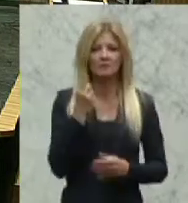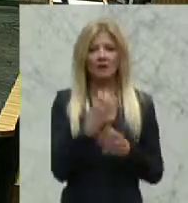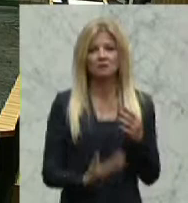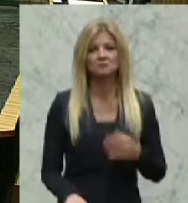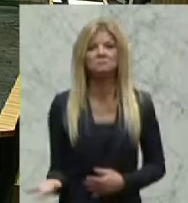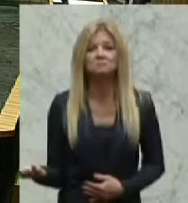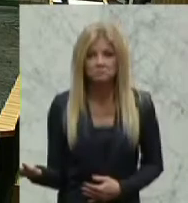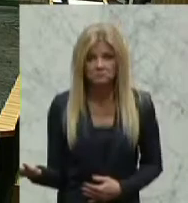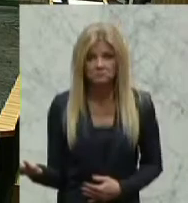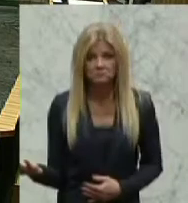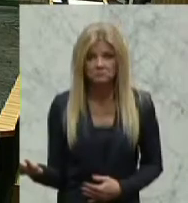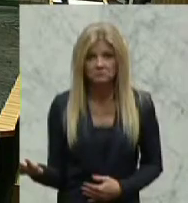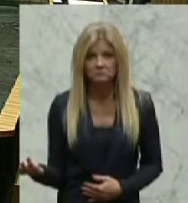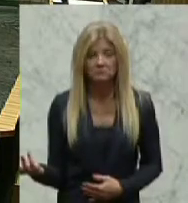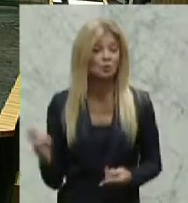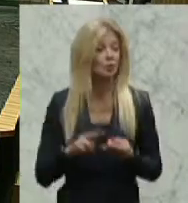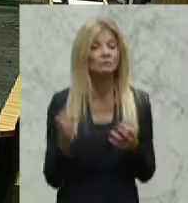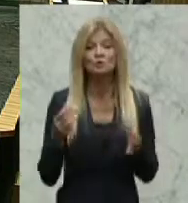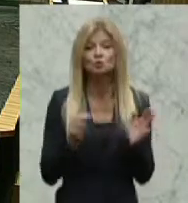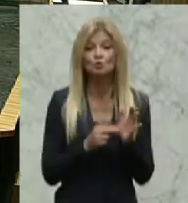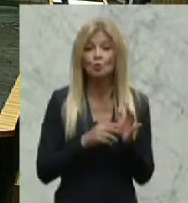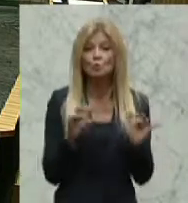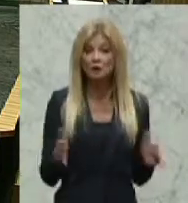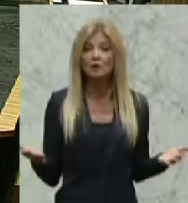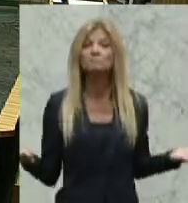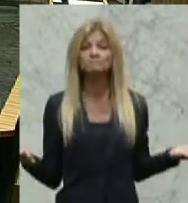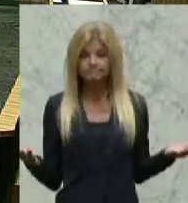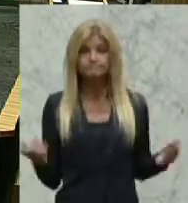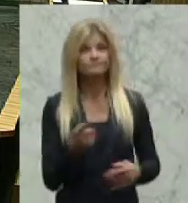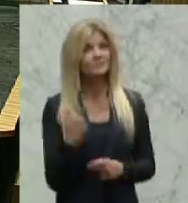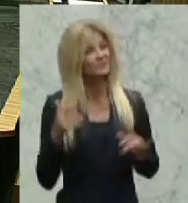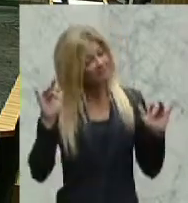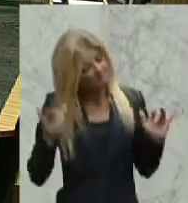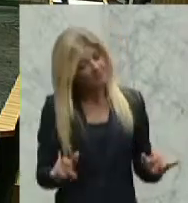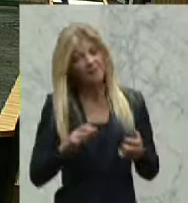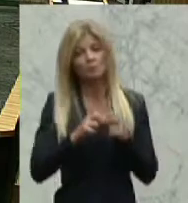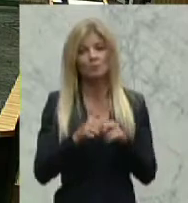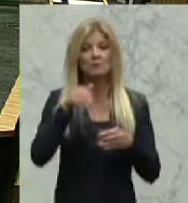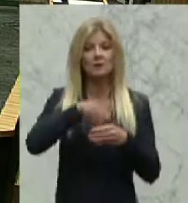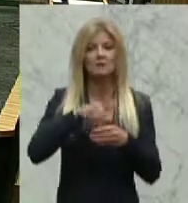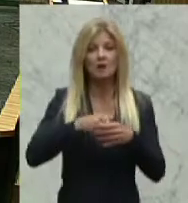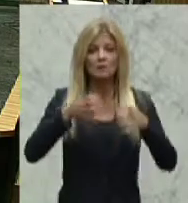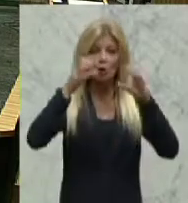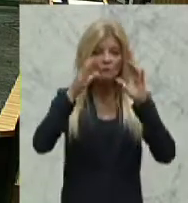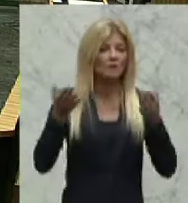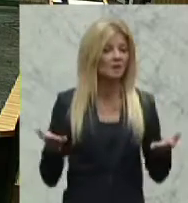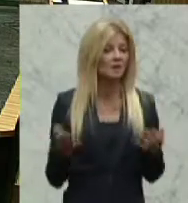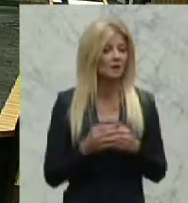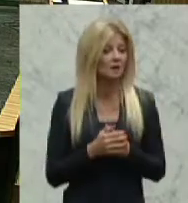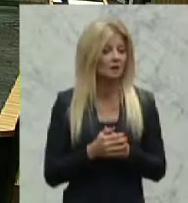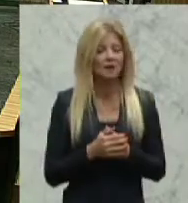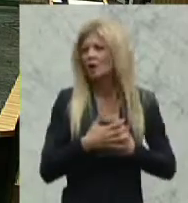Und was haben wir noch etwas hier? Wir haben ja das Problem, dass innerhalb der ÖVP eine gewaltige